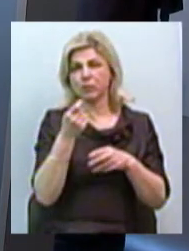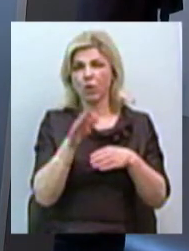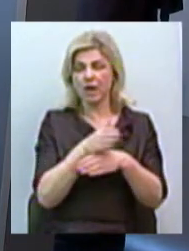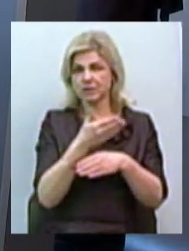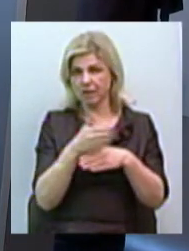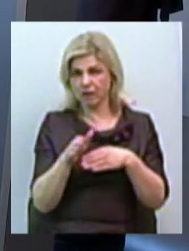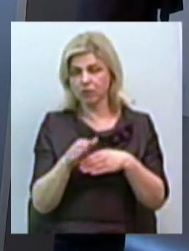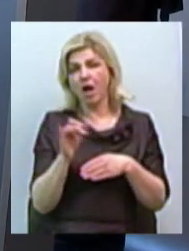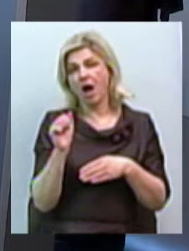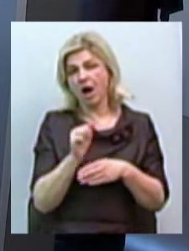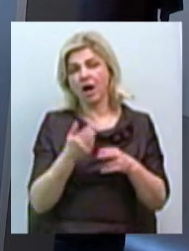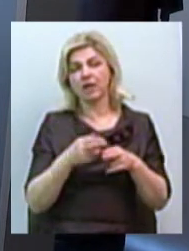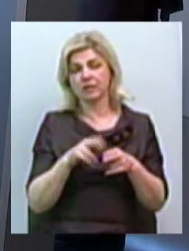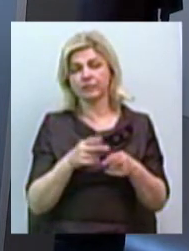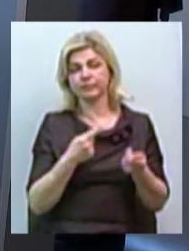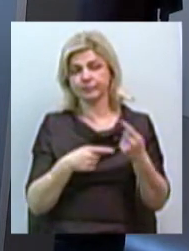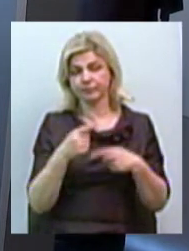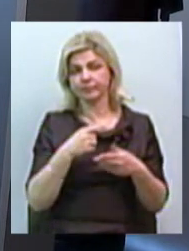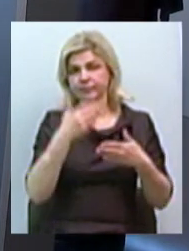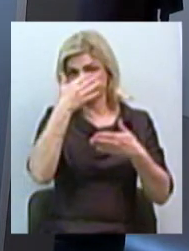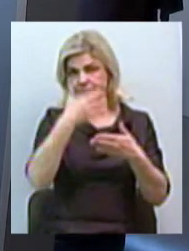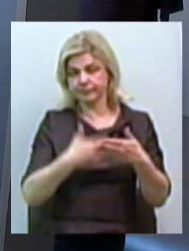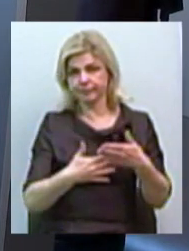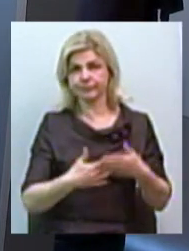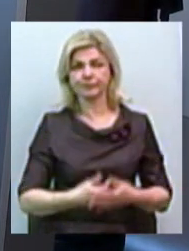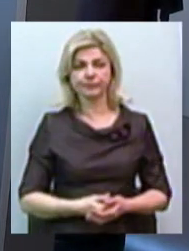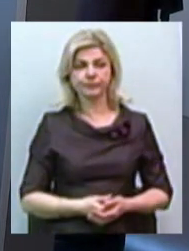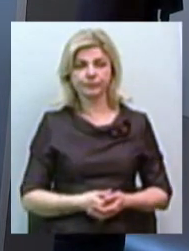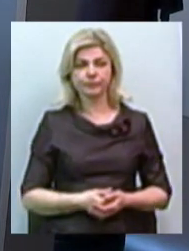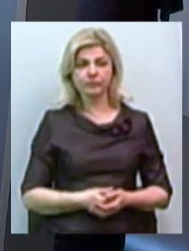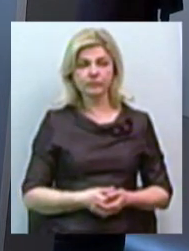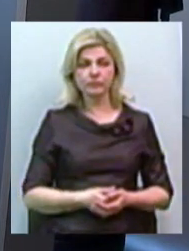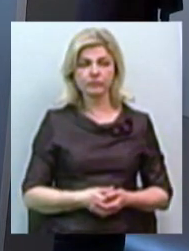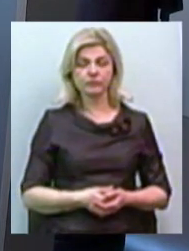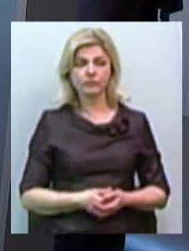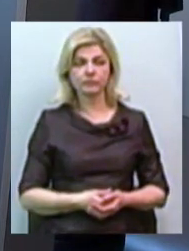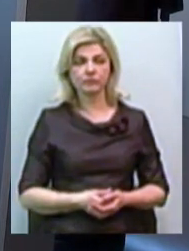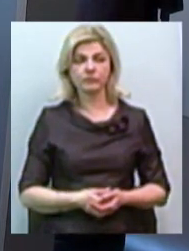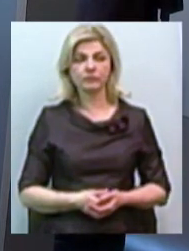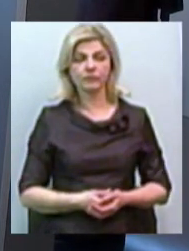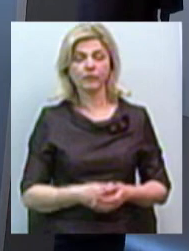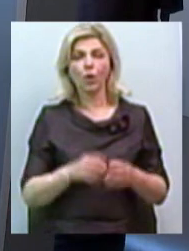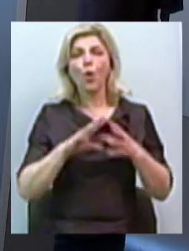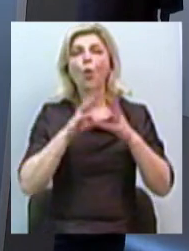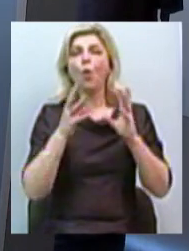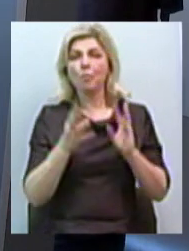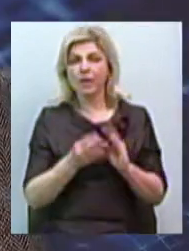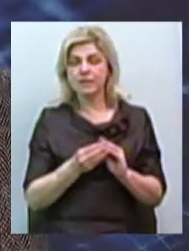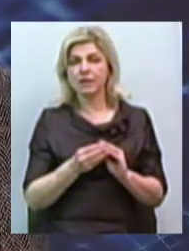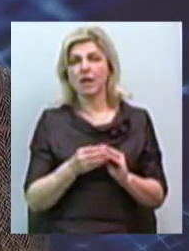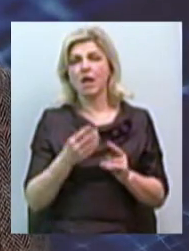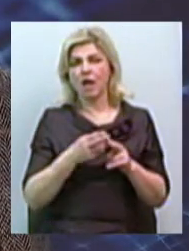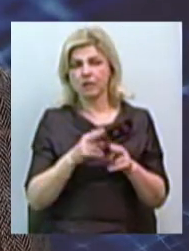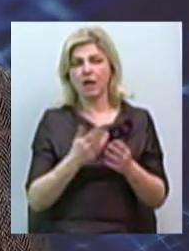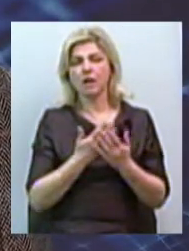Так, повернули рентгеновский диагностический... Это был проект по предприниманию комплекса для брахиотерапии. Это гамма